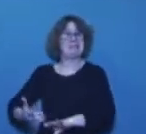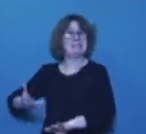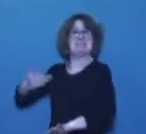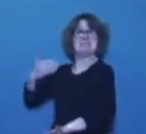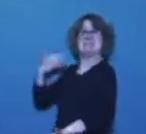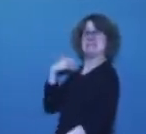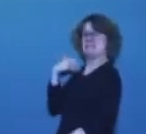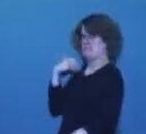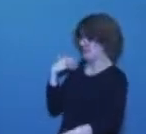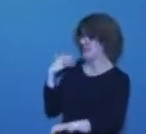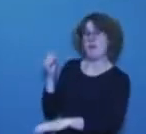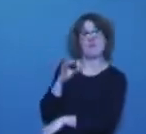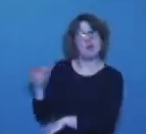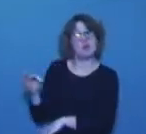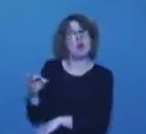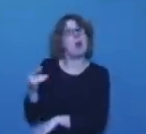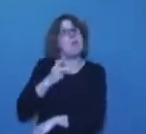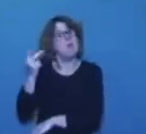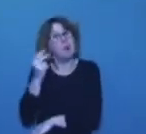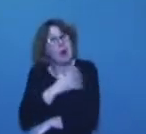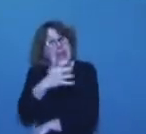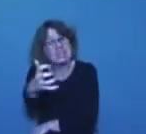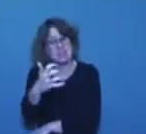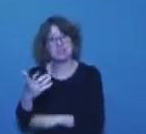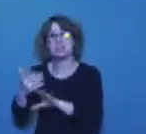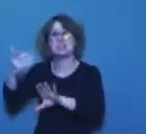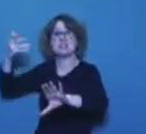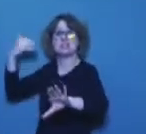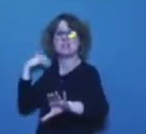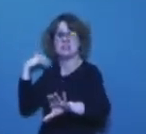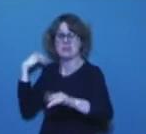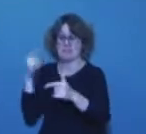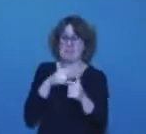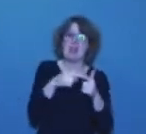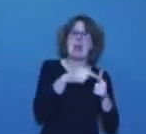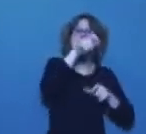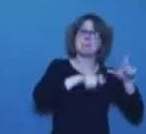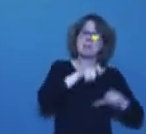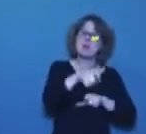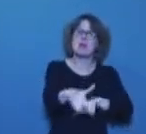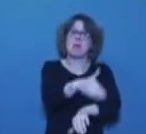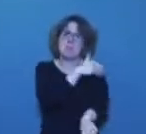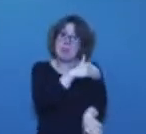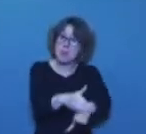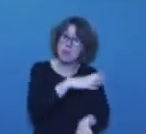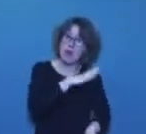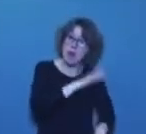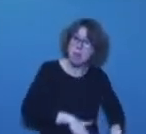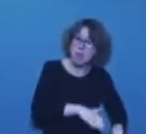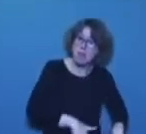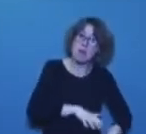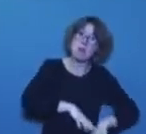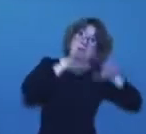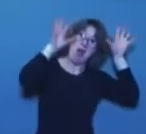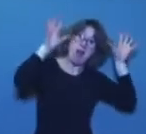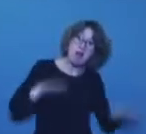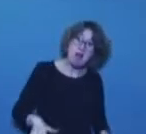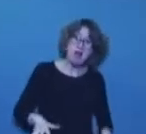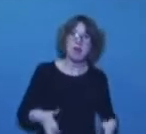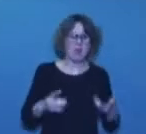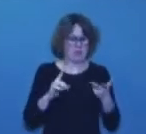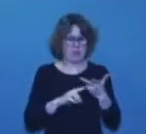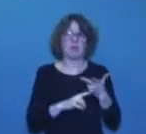primo. Segundo, il n jamais eu autant de millionnaires. Tertiaux, ils ne se sont jamais autant gavés qu'aujourd'hui en